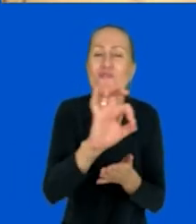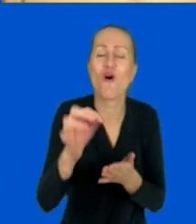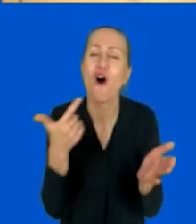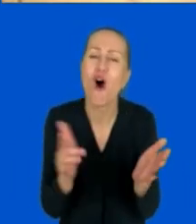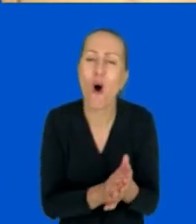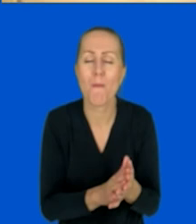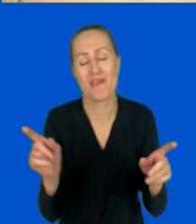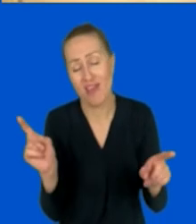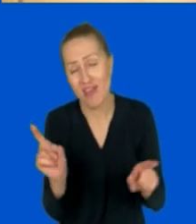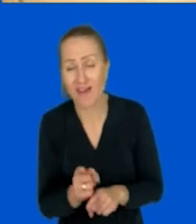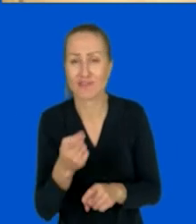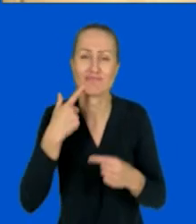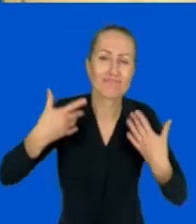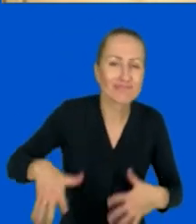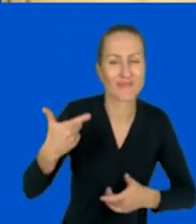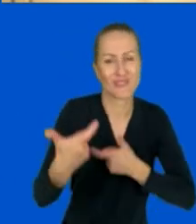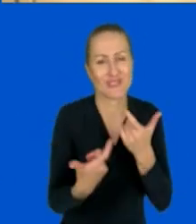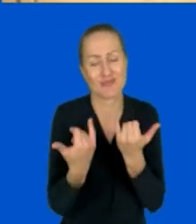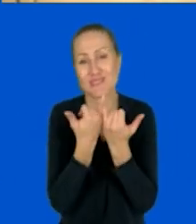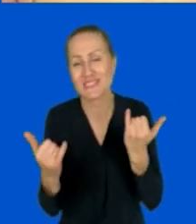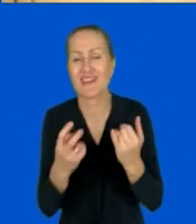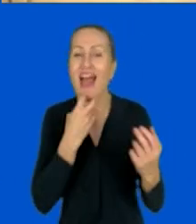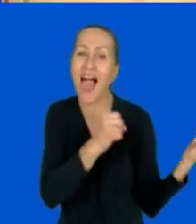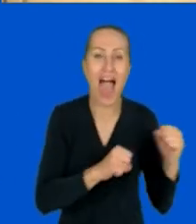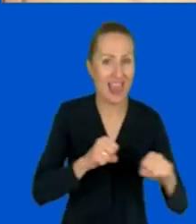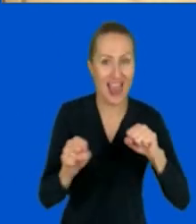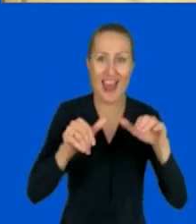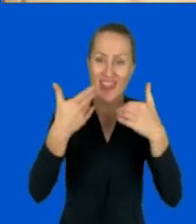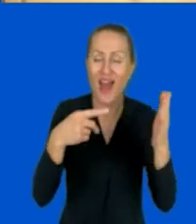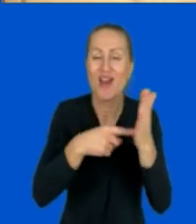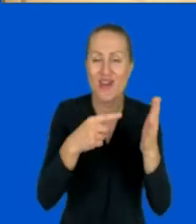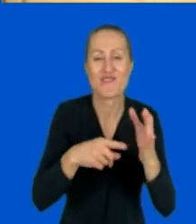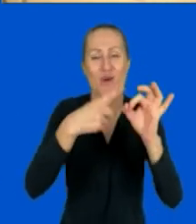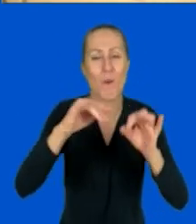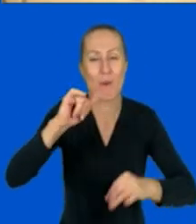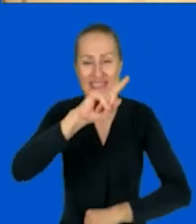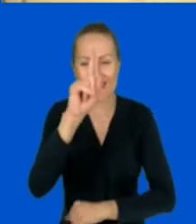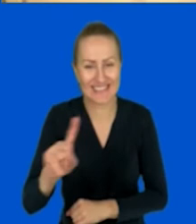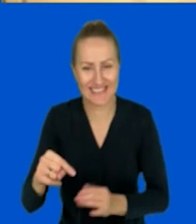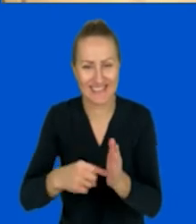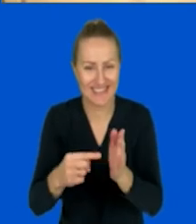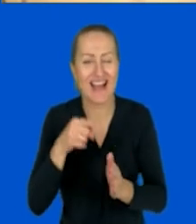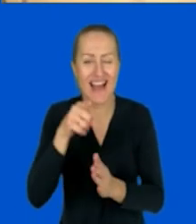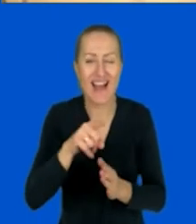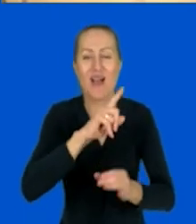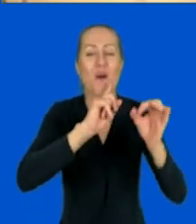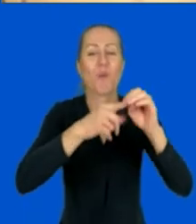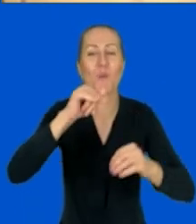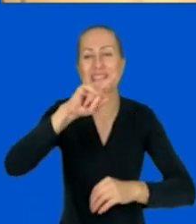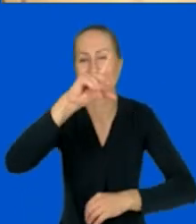opinii, i do rozrywki jako energizery, no to właśnie quizy. Quizy w grupach, czyli quizle,